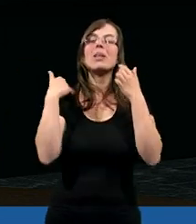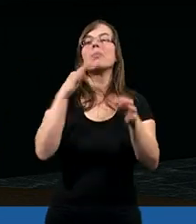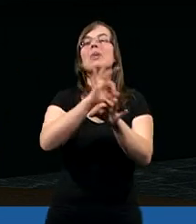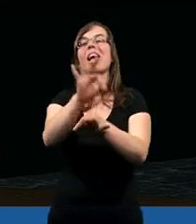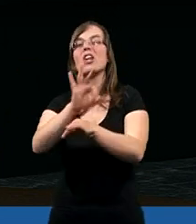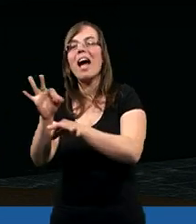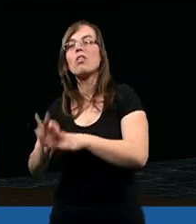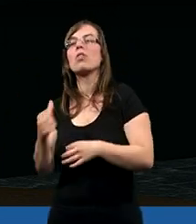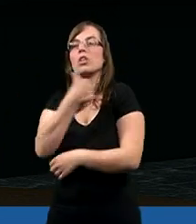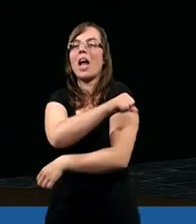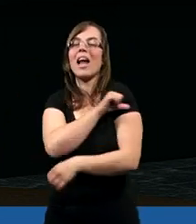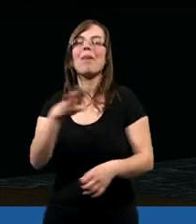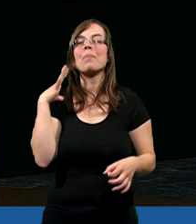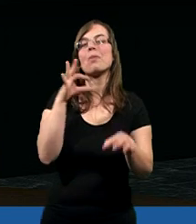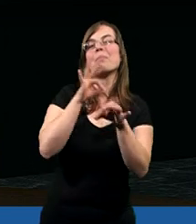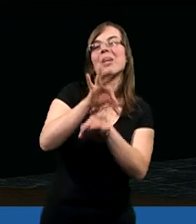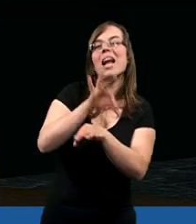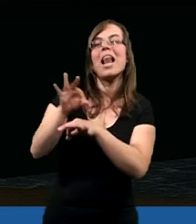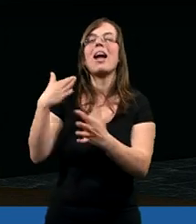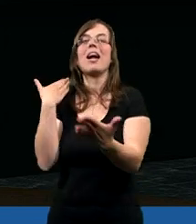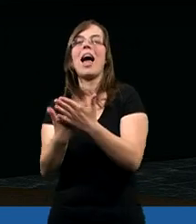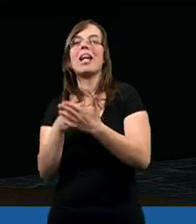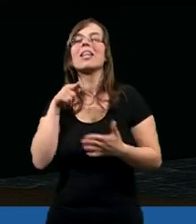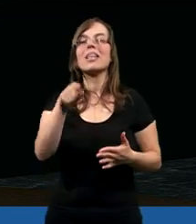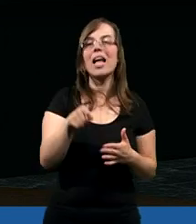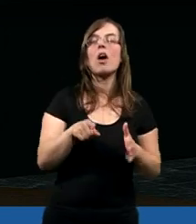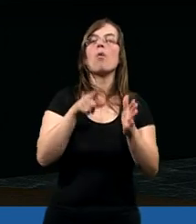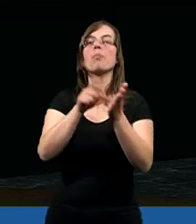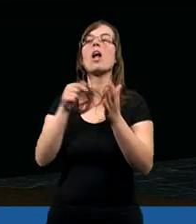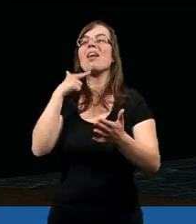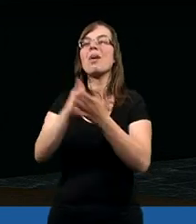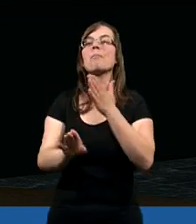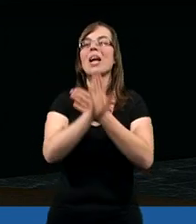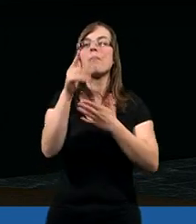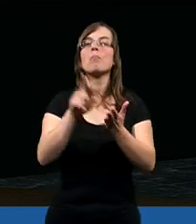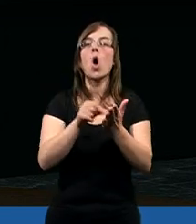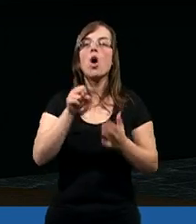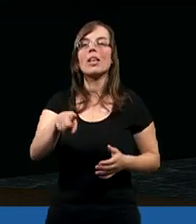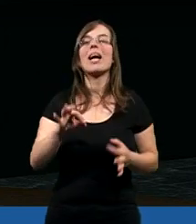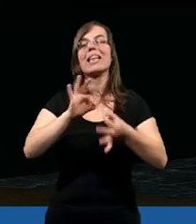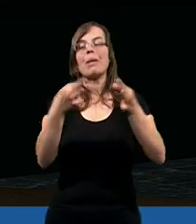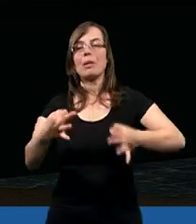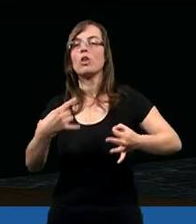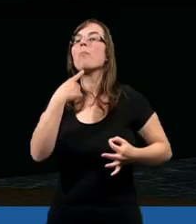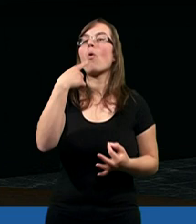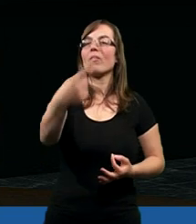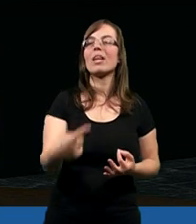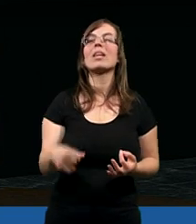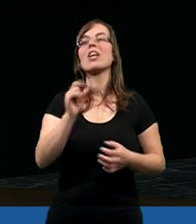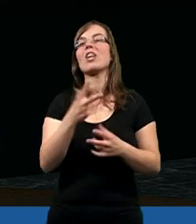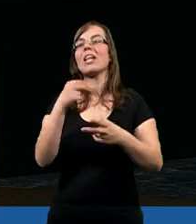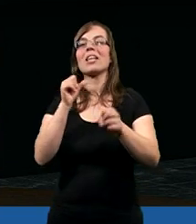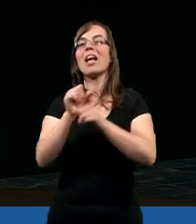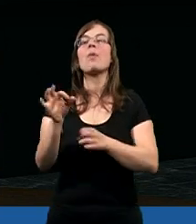prześladowani. Chrześcijanie byli prześladowani i dlatego im przedstawiał Chrystusa. Ale gdybyśmy dzisiaj to powiedzieli,